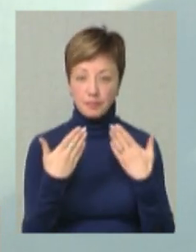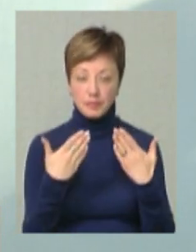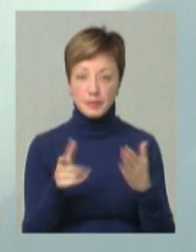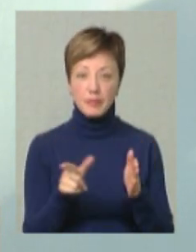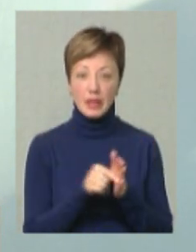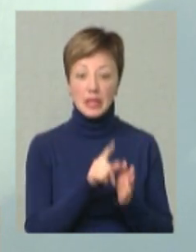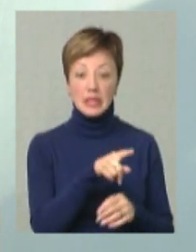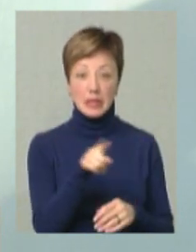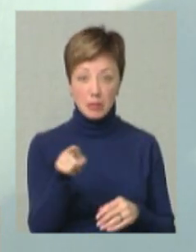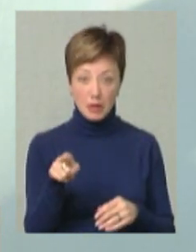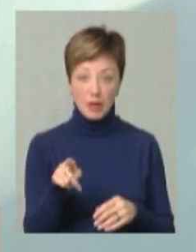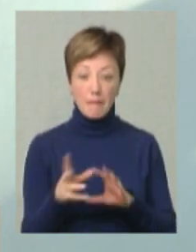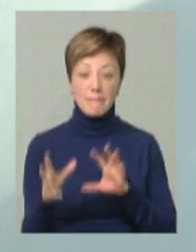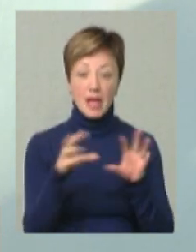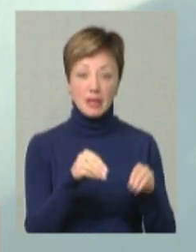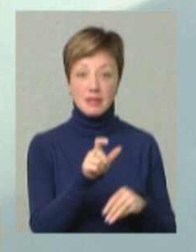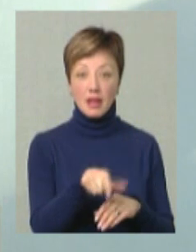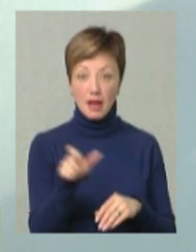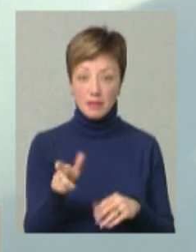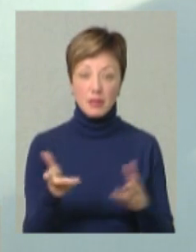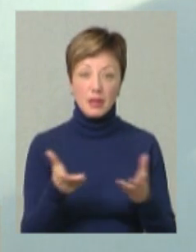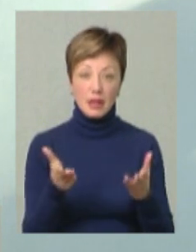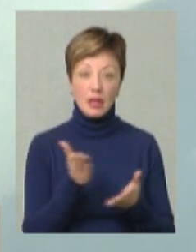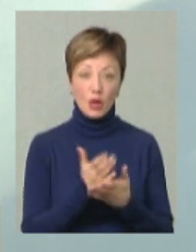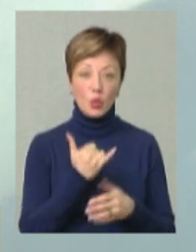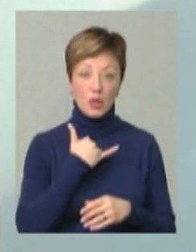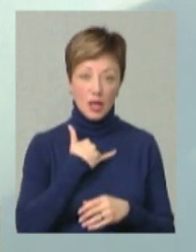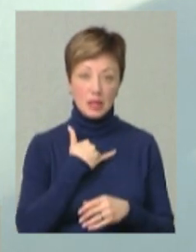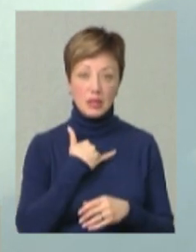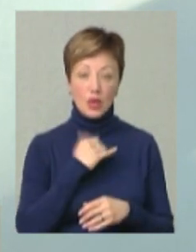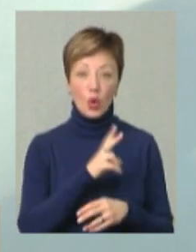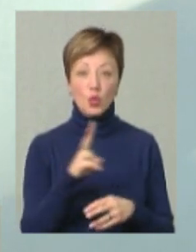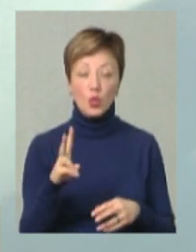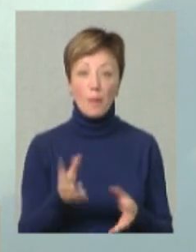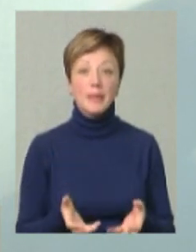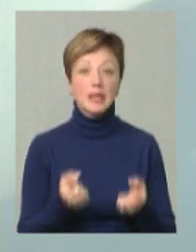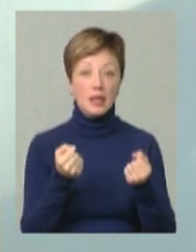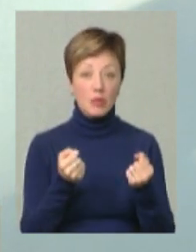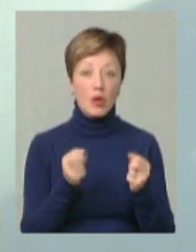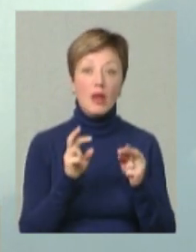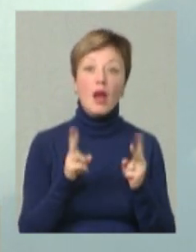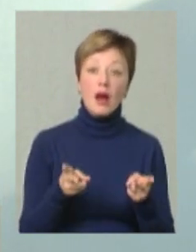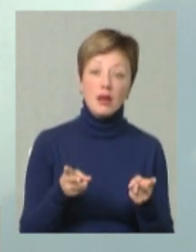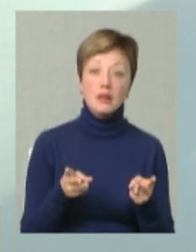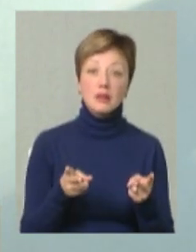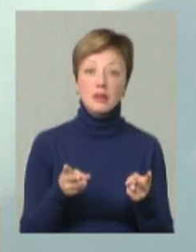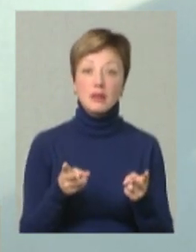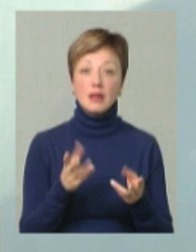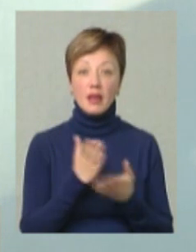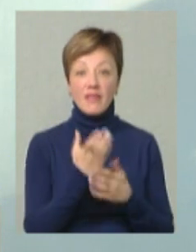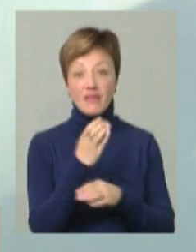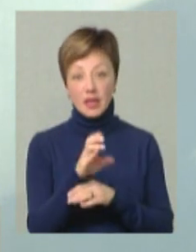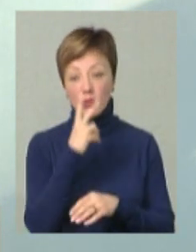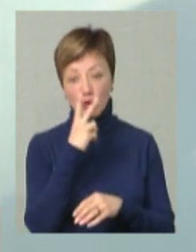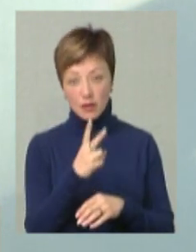із тими переселенцями, які є у нас, і з тими, хто їх підтримує, яким чином є відео.